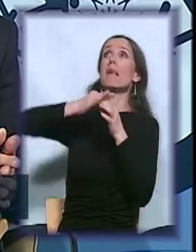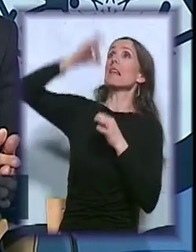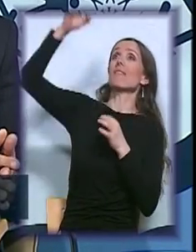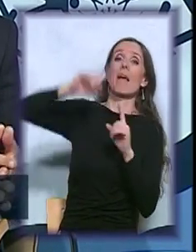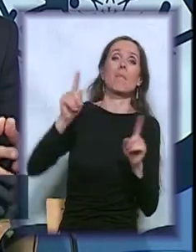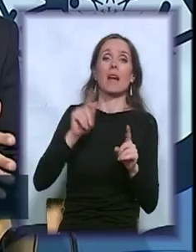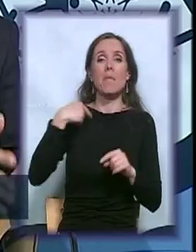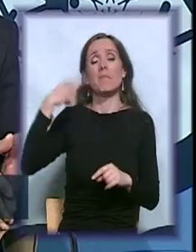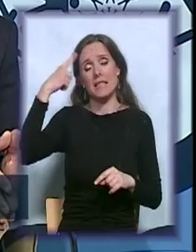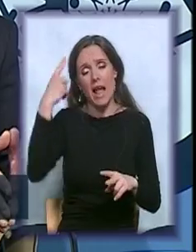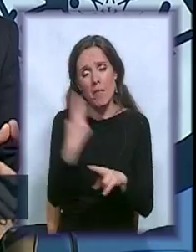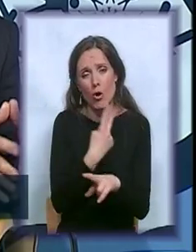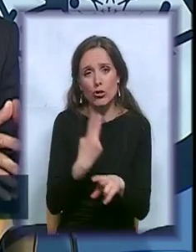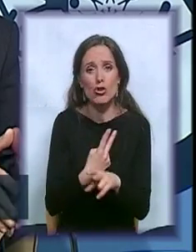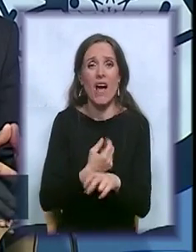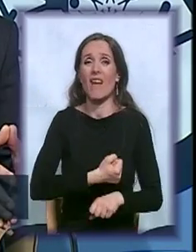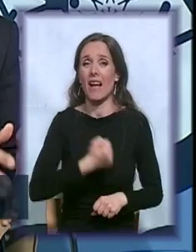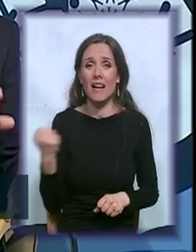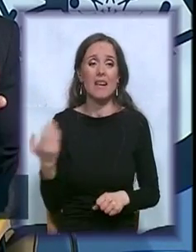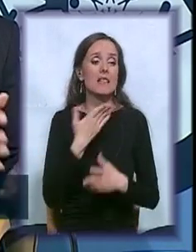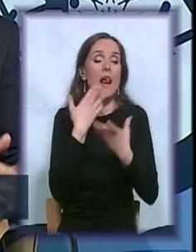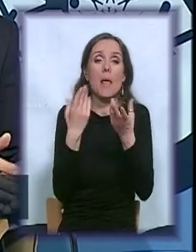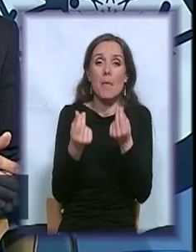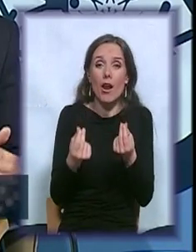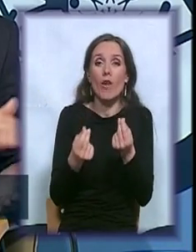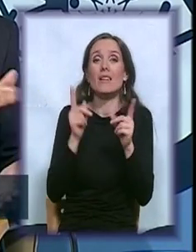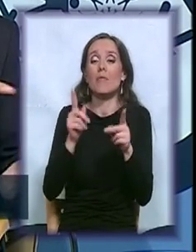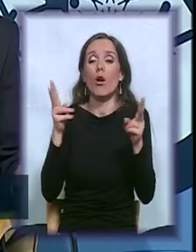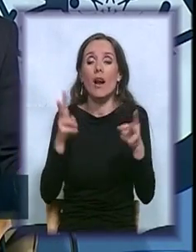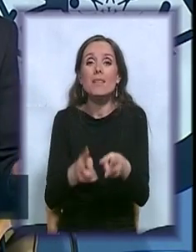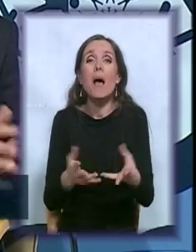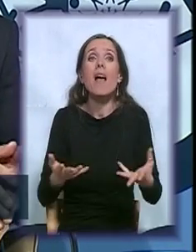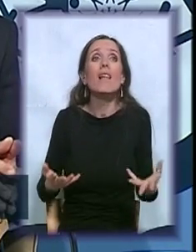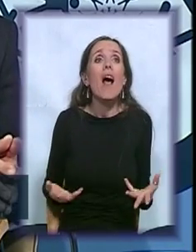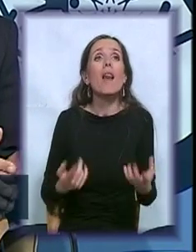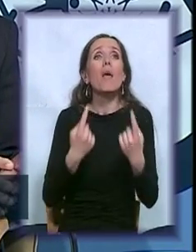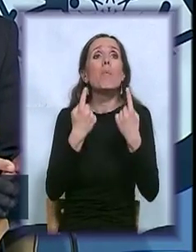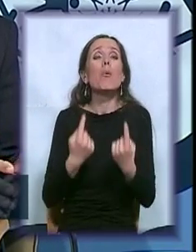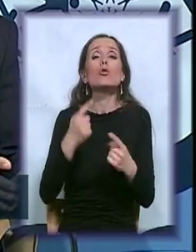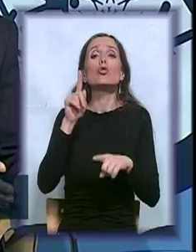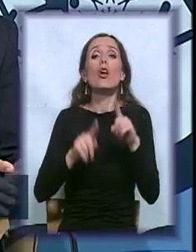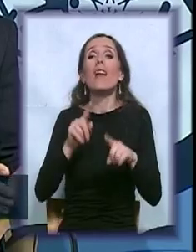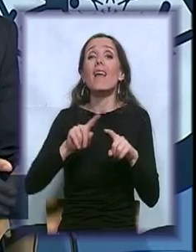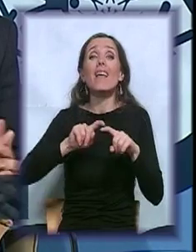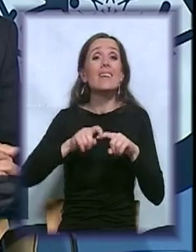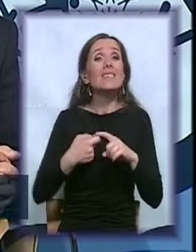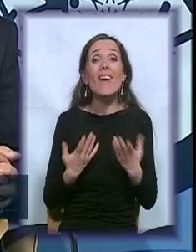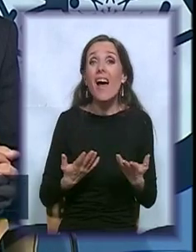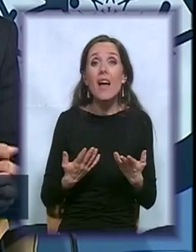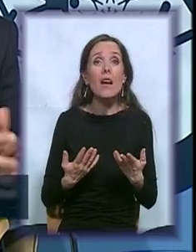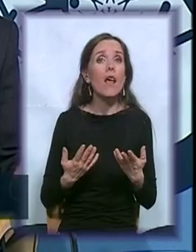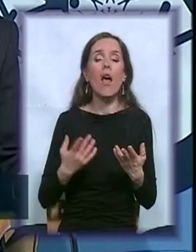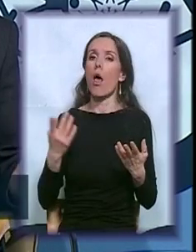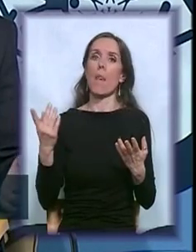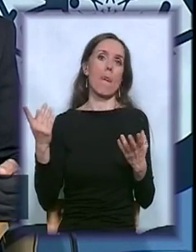da su države u krizi, da novaca nema, da treba da se smanje, ali postoje neke stvari ispod koje ne može da se ide.